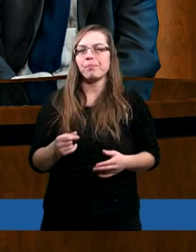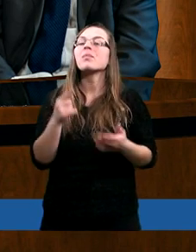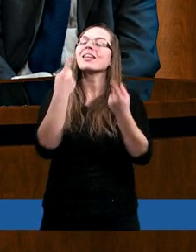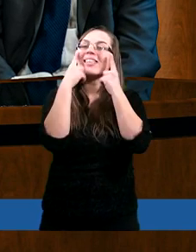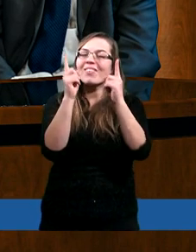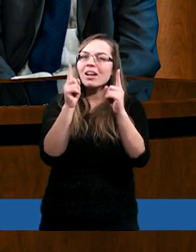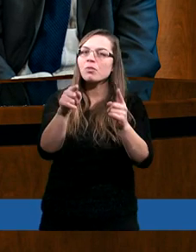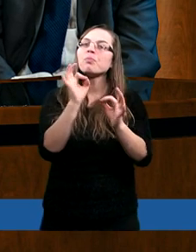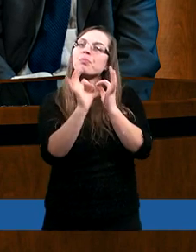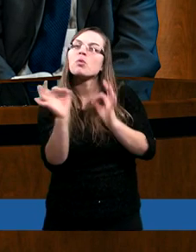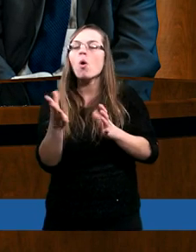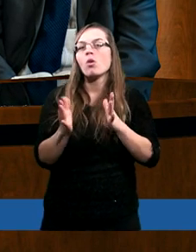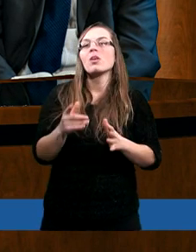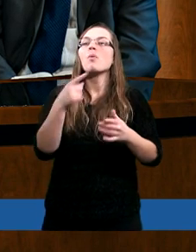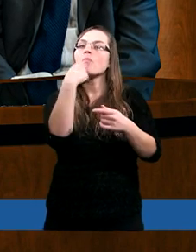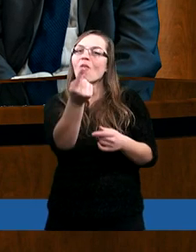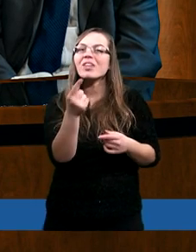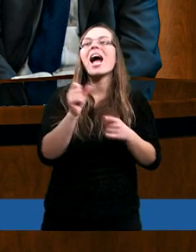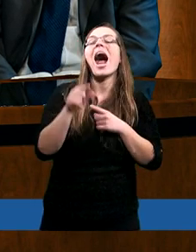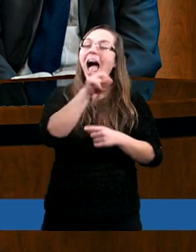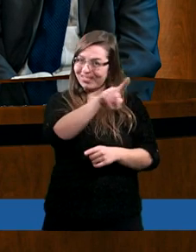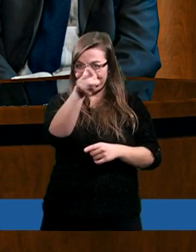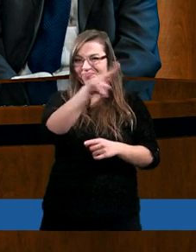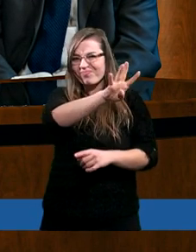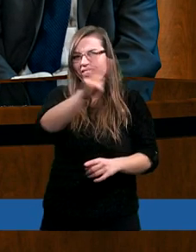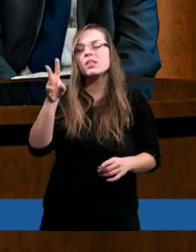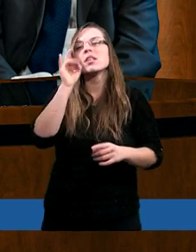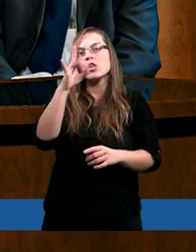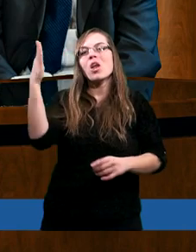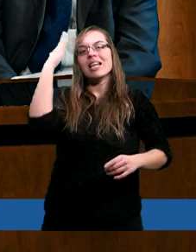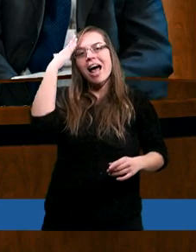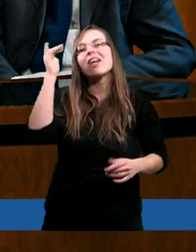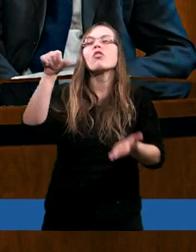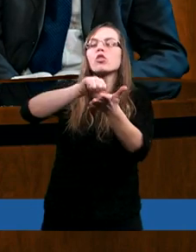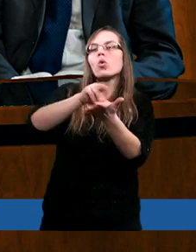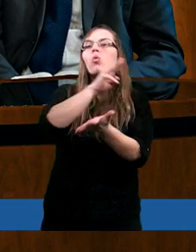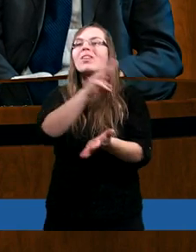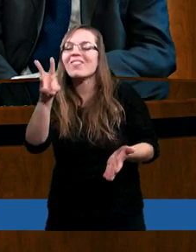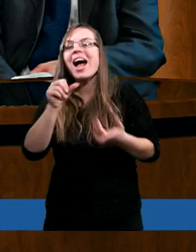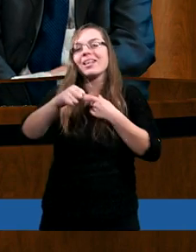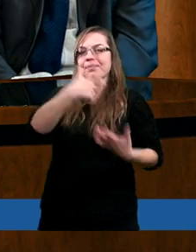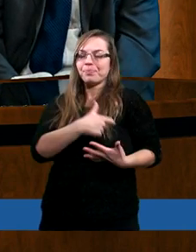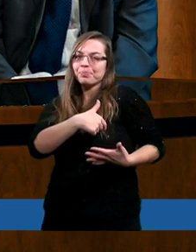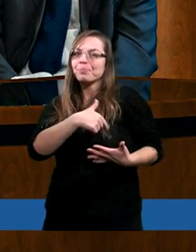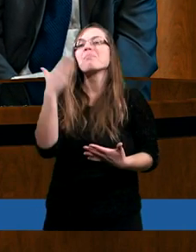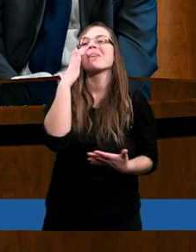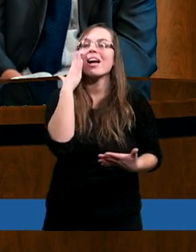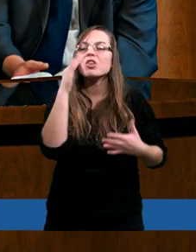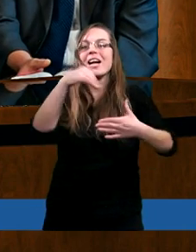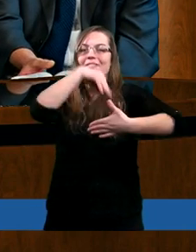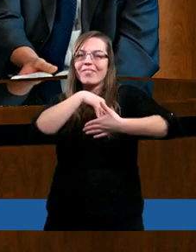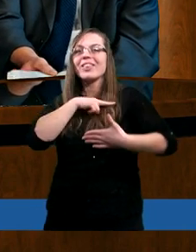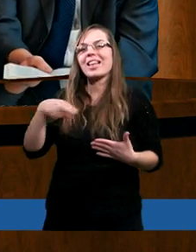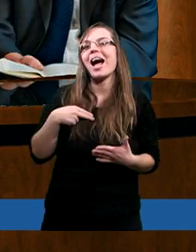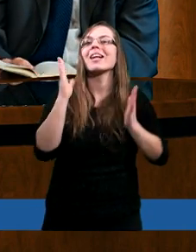Zwracając się do uczniów powiedział, ale wy go znacie, bo on wśród was mieszka, on w was będzie.